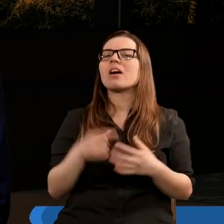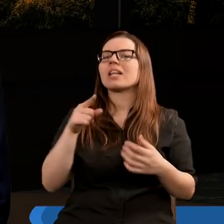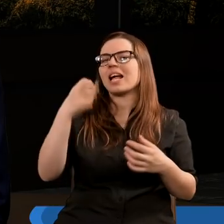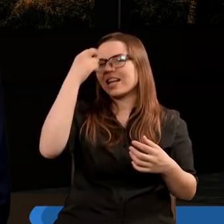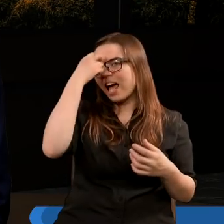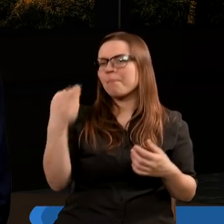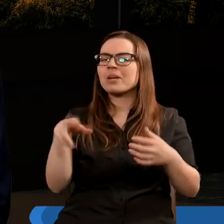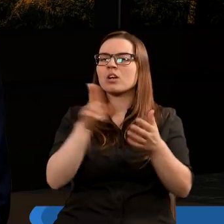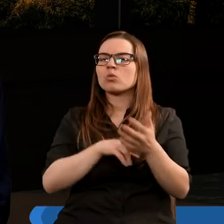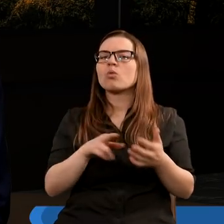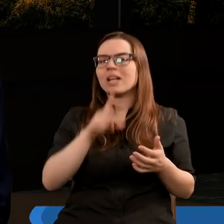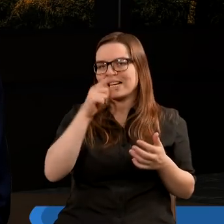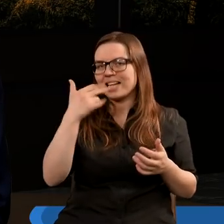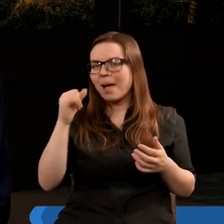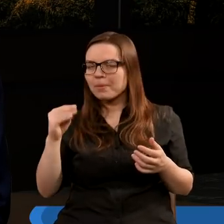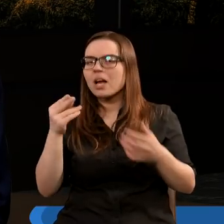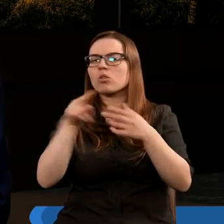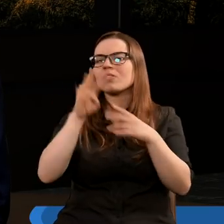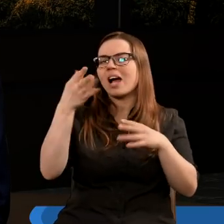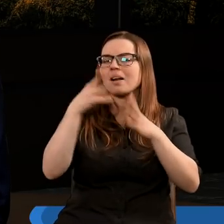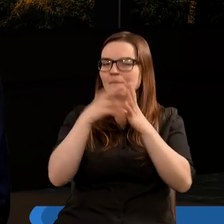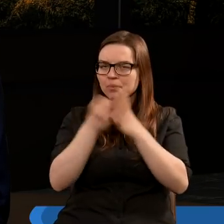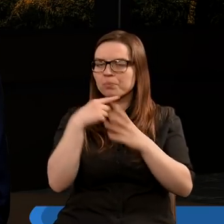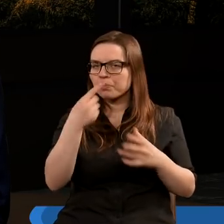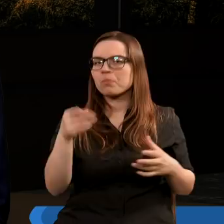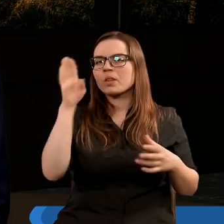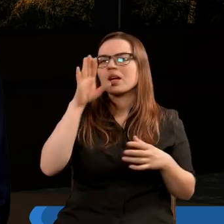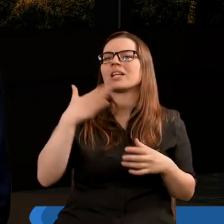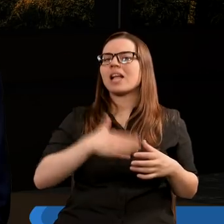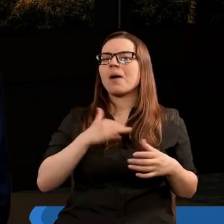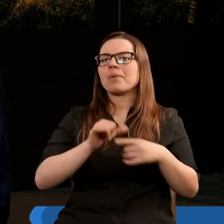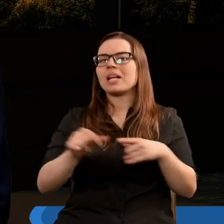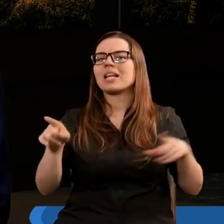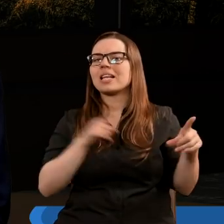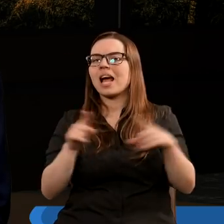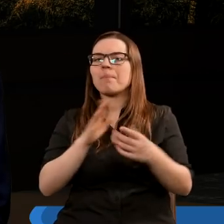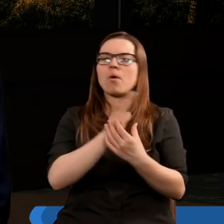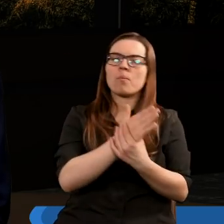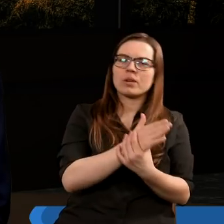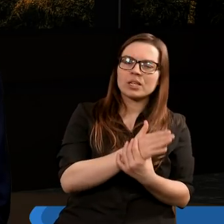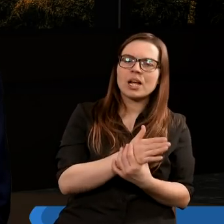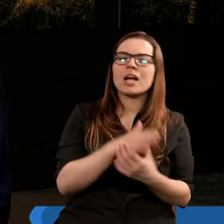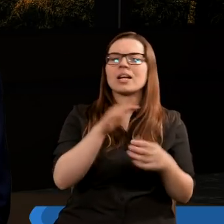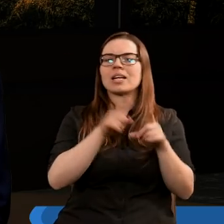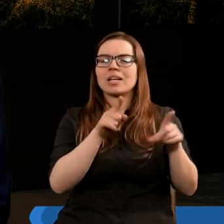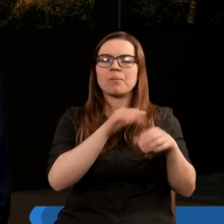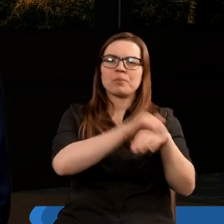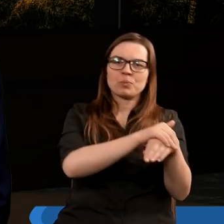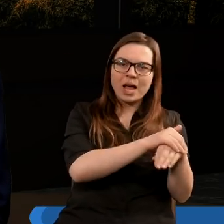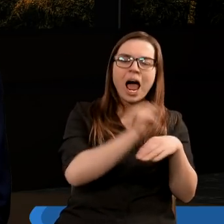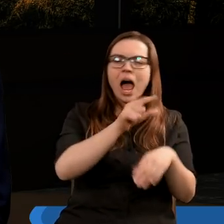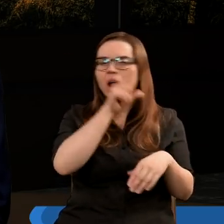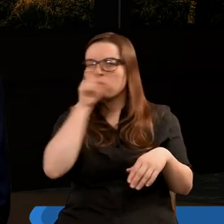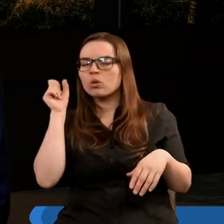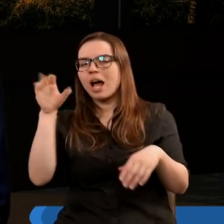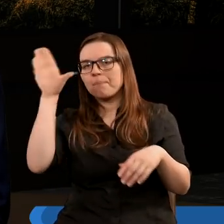to znamie, które uderza w czwarte przykazanie, ponieważ Bóg powiedział, że sabbat jest znakiem pomiędzy, znakiem przymierza pomiędzy